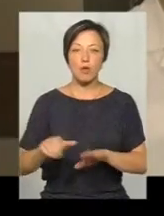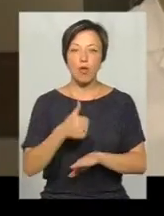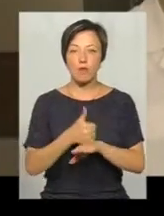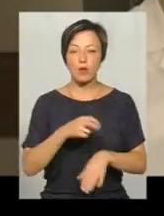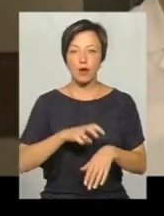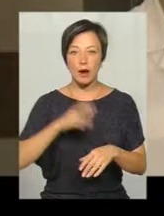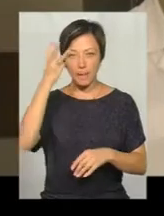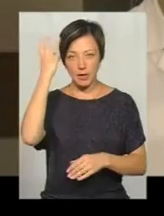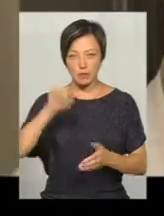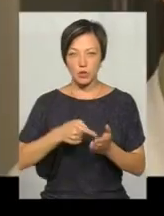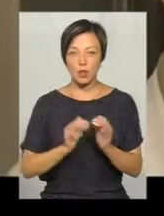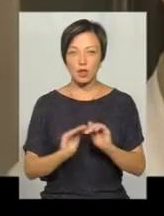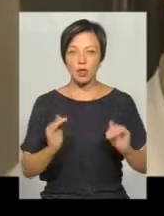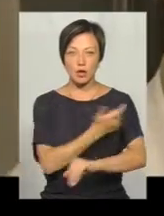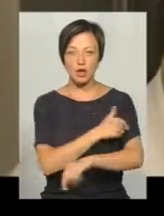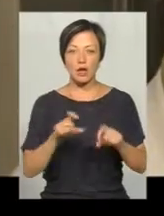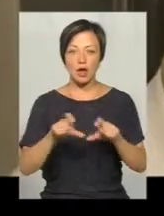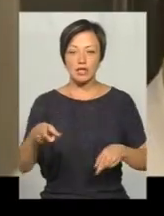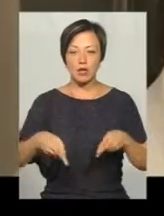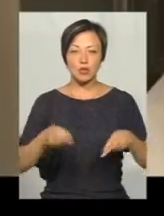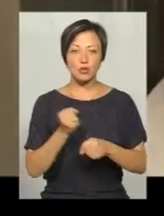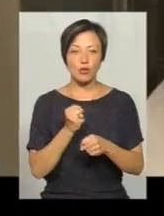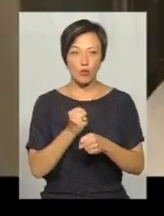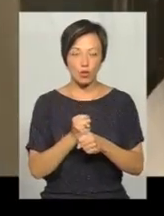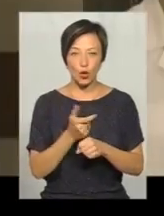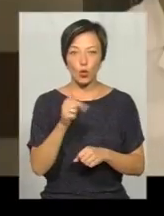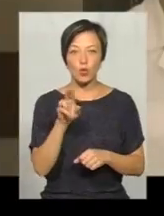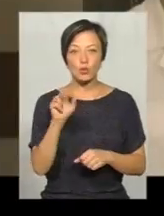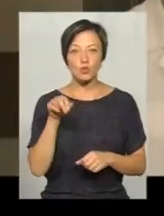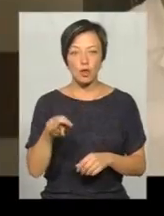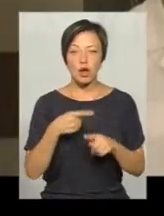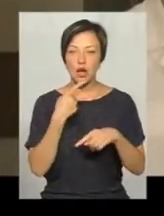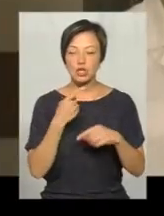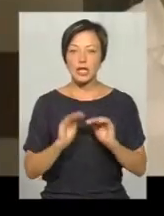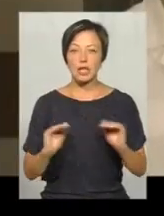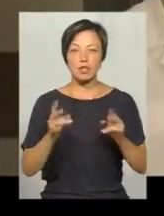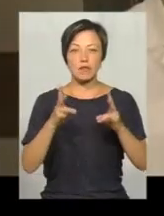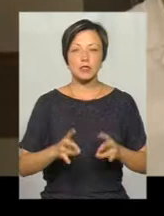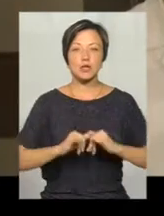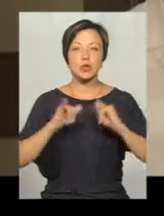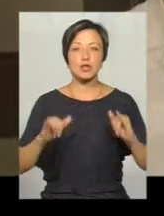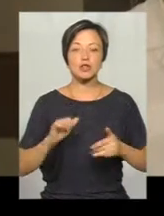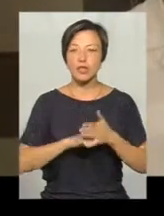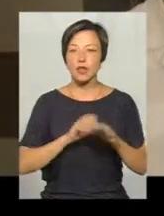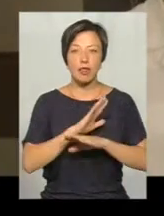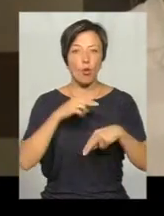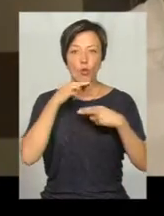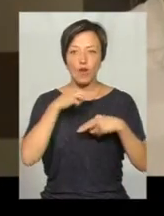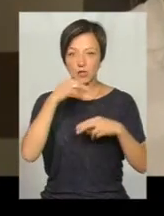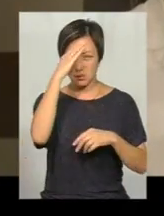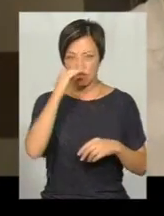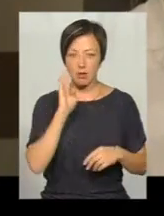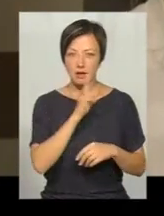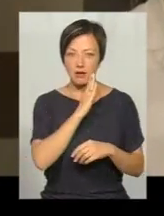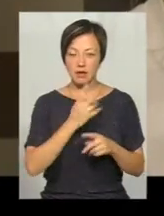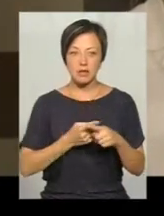лікаря Хмельницької міської дитячої лікарні з хирургічної роботи Іван Гуцул каже, що дитячий травматизм зростає через неуважність батьків. Це